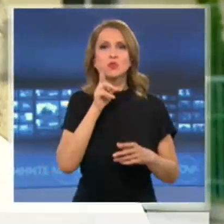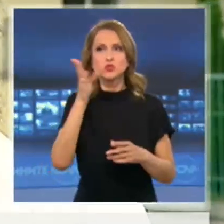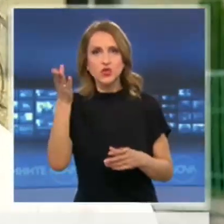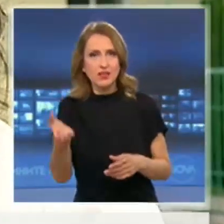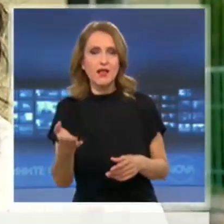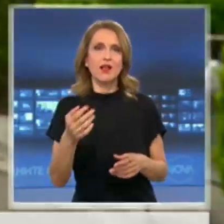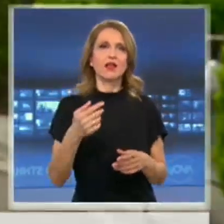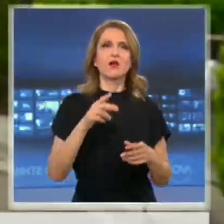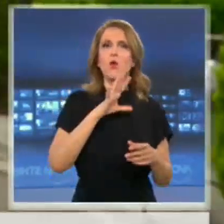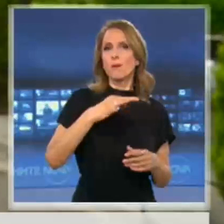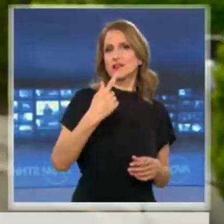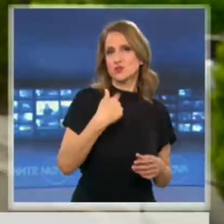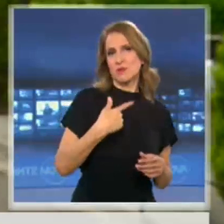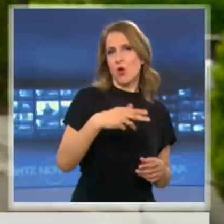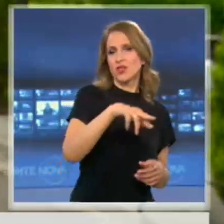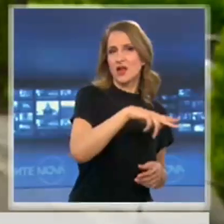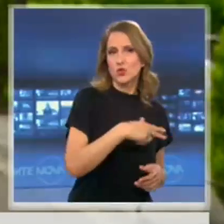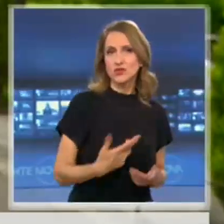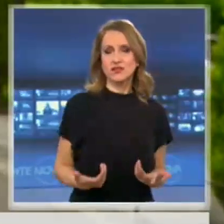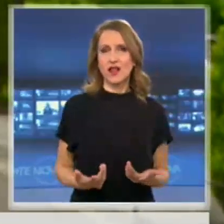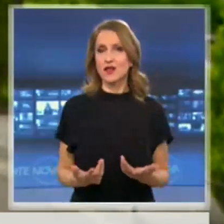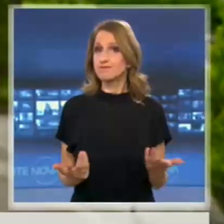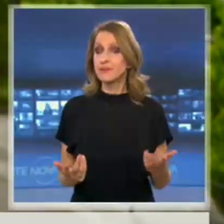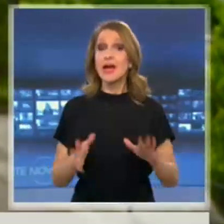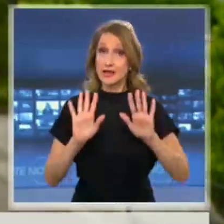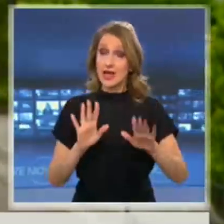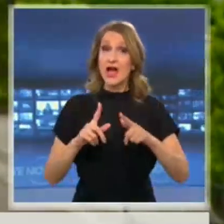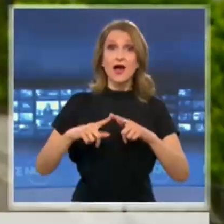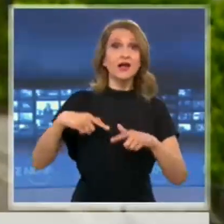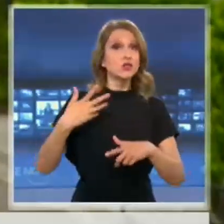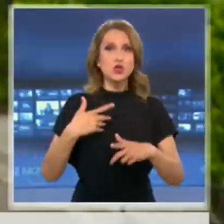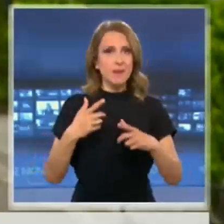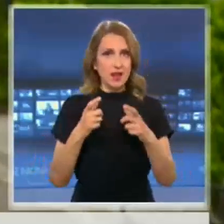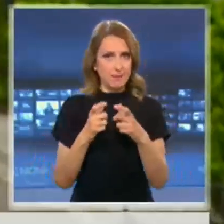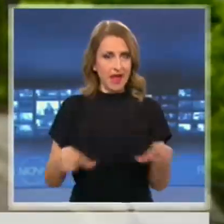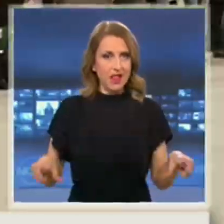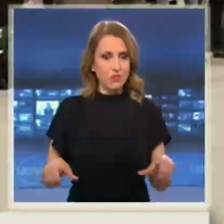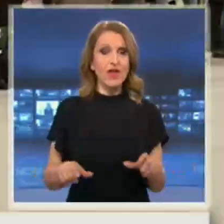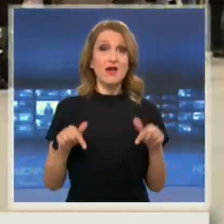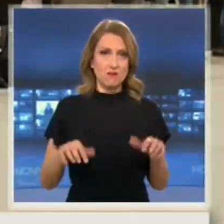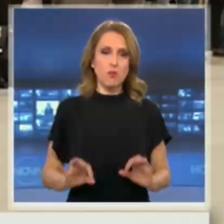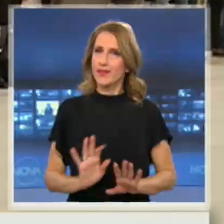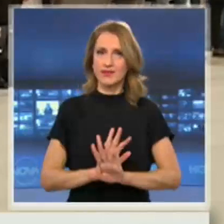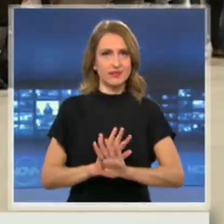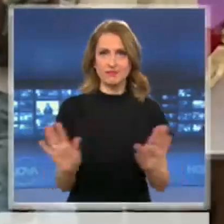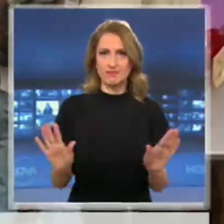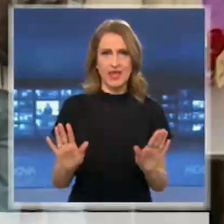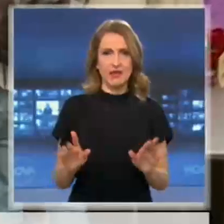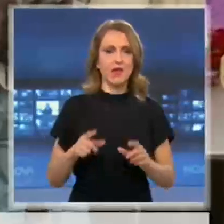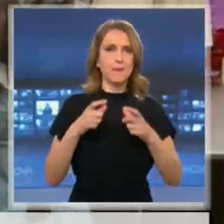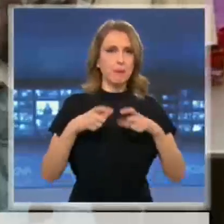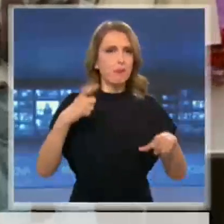ми, живота на родителите. Добре, че са баловете. Ще има ли абитуренски балове? За момента не. Препоръката на Образователното